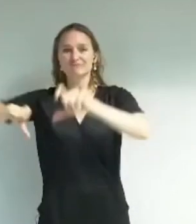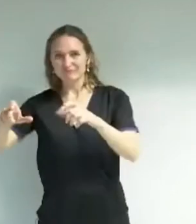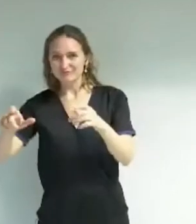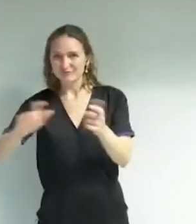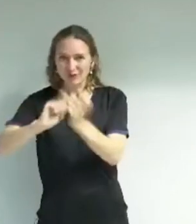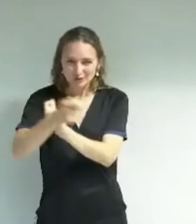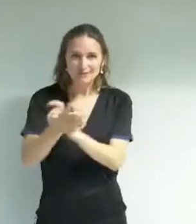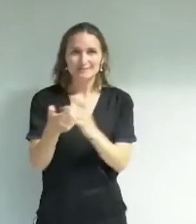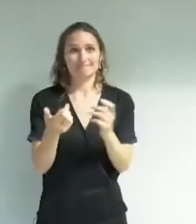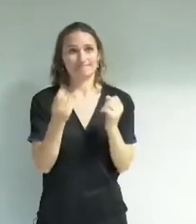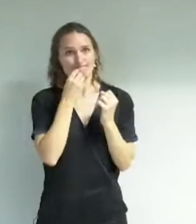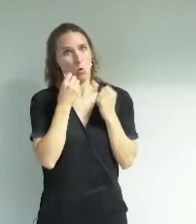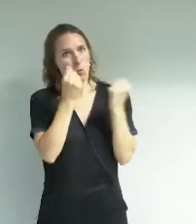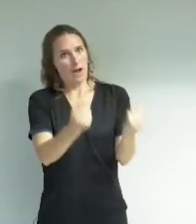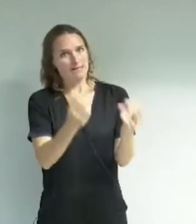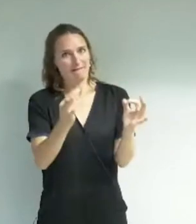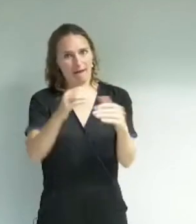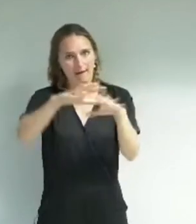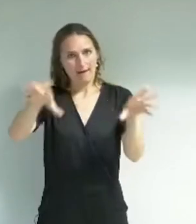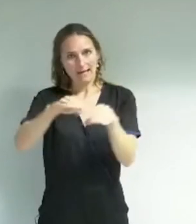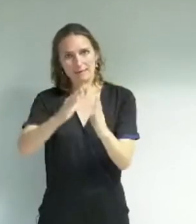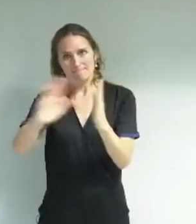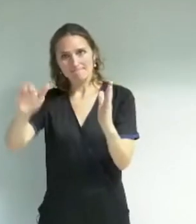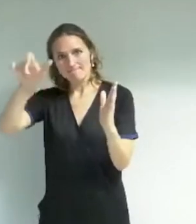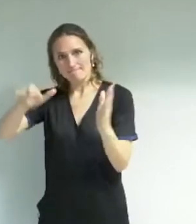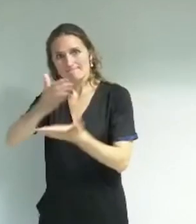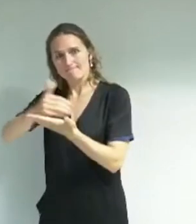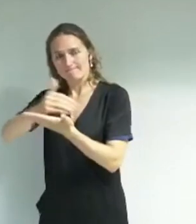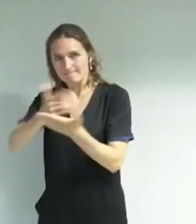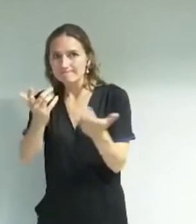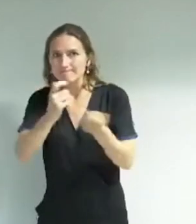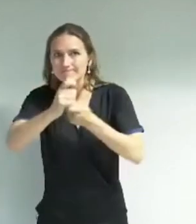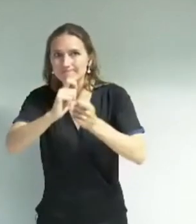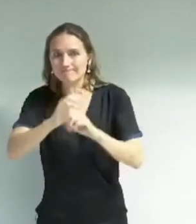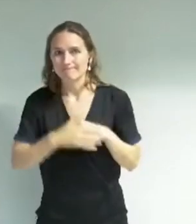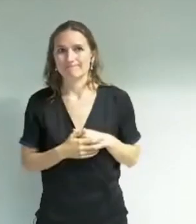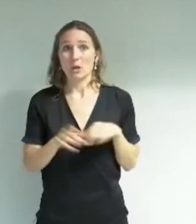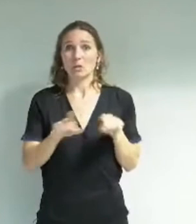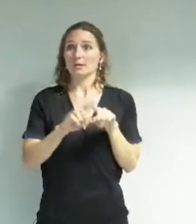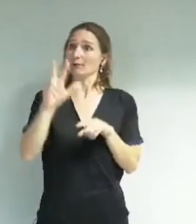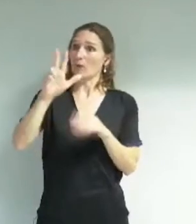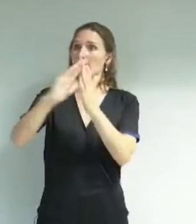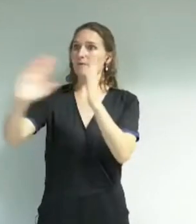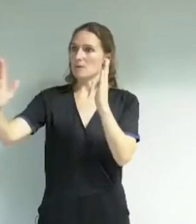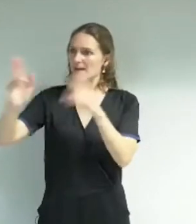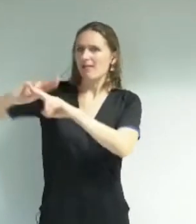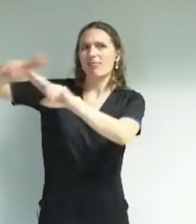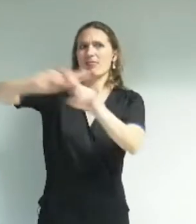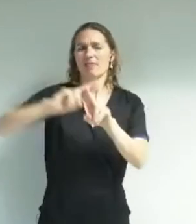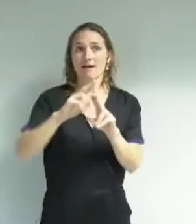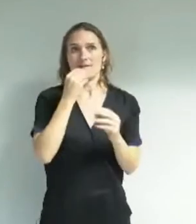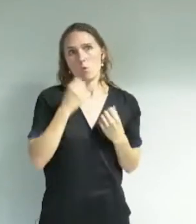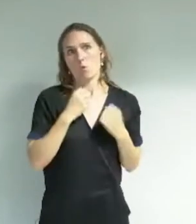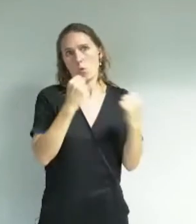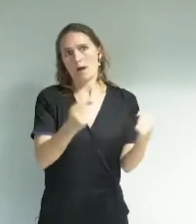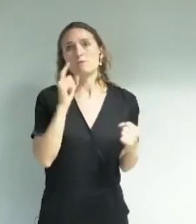la restructuration de trois bibliothèques. Et là, je dois dire que quand je vous lis ça, je tremble. Parce qu'un passé pas si lointain et déloureux de notre histoire